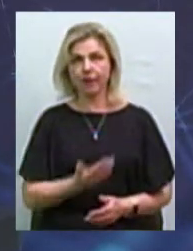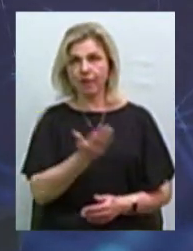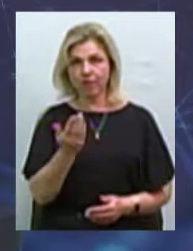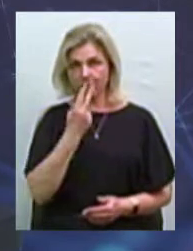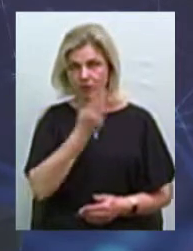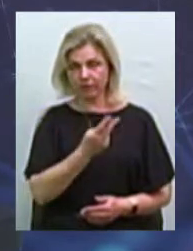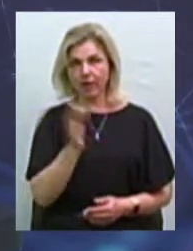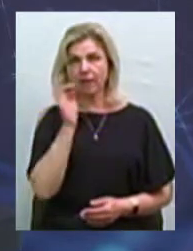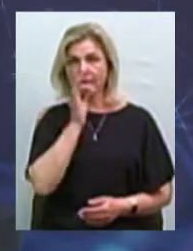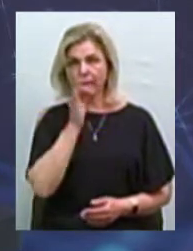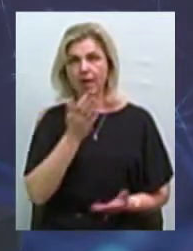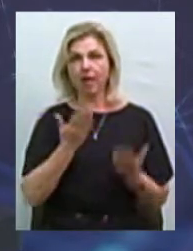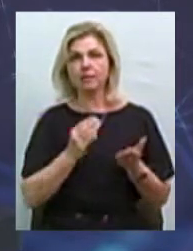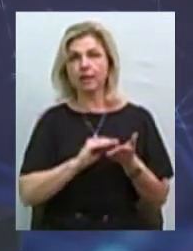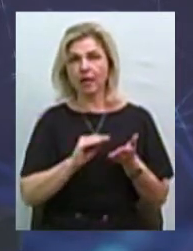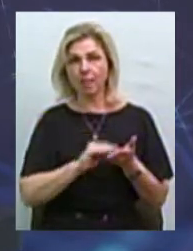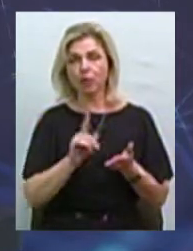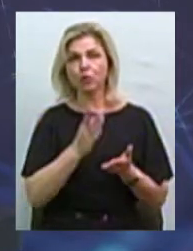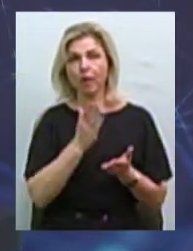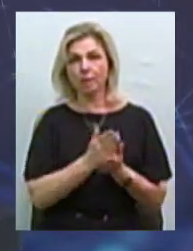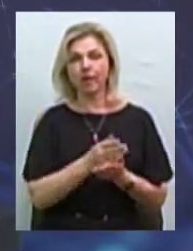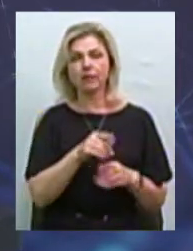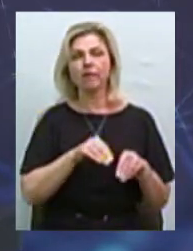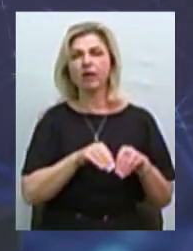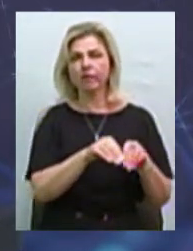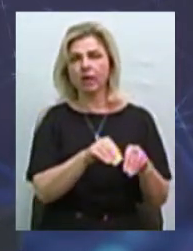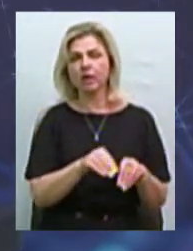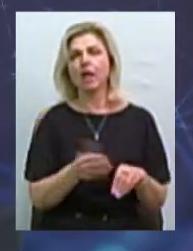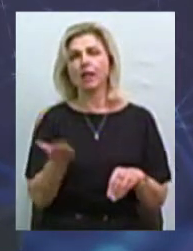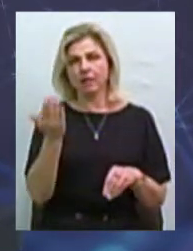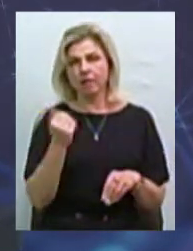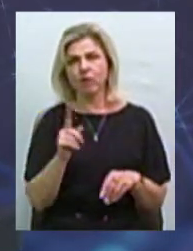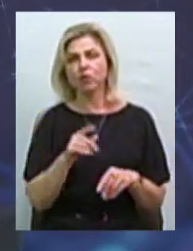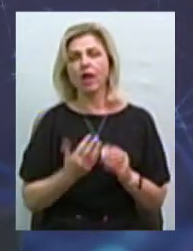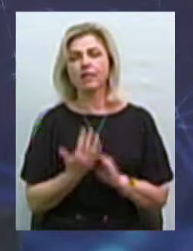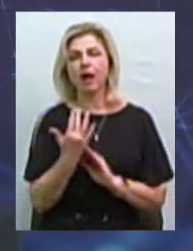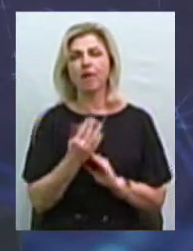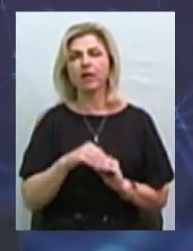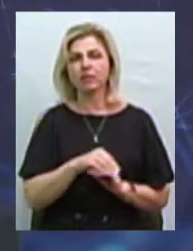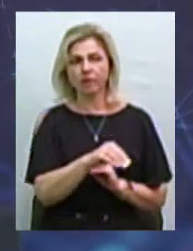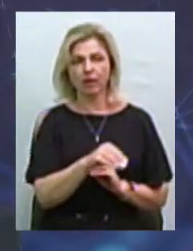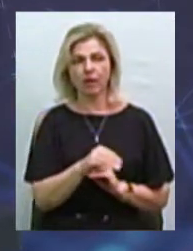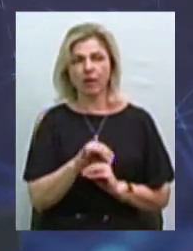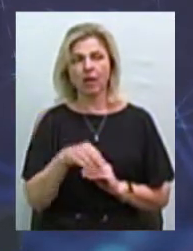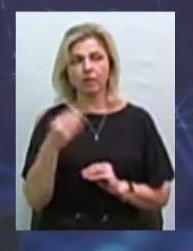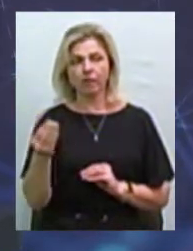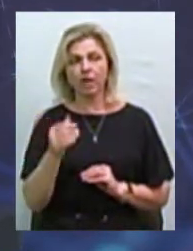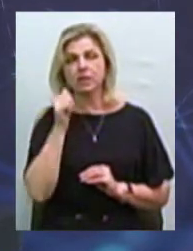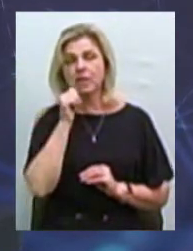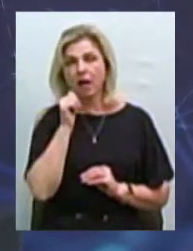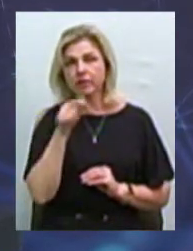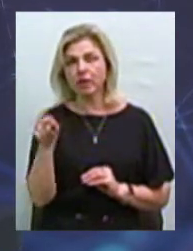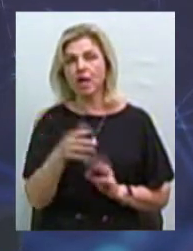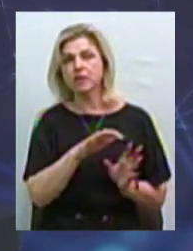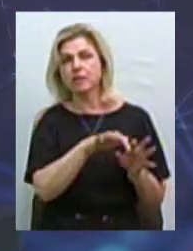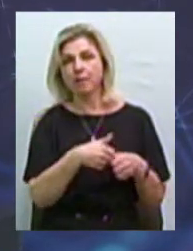Німеччині, якщо в нього написано, що має сидератористи, і хай він візьме хоч 10 кілограм трави звідти і їдасть корові. Завтра в нього заберуть квоту